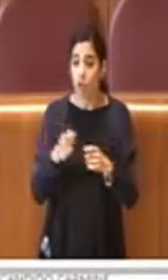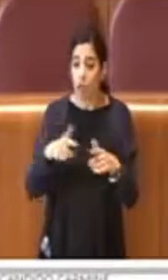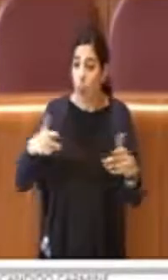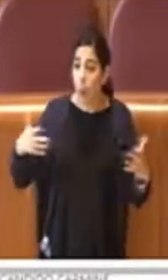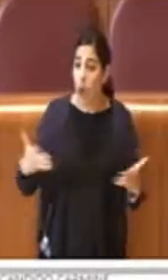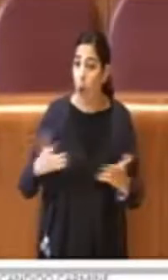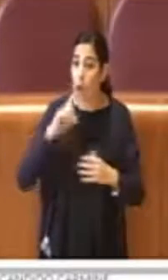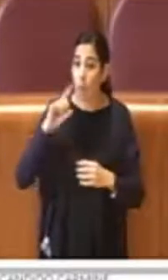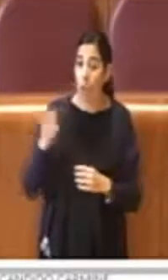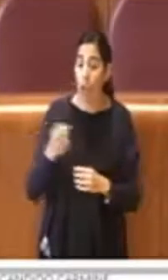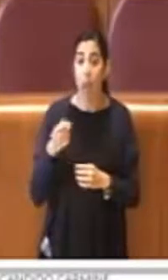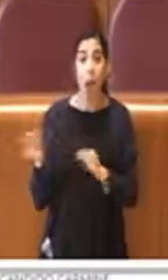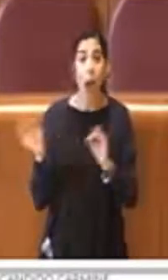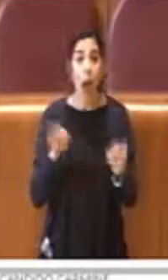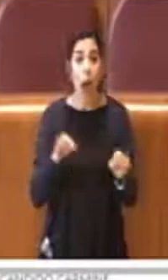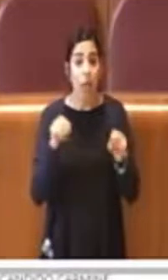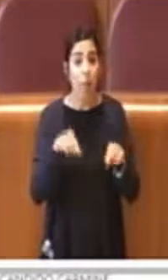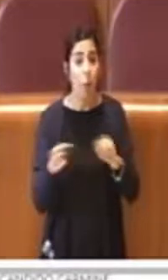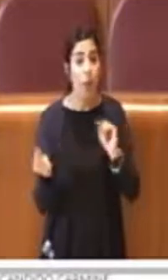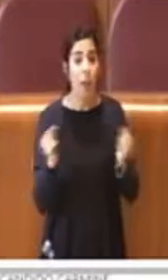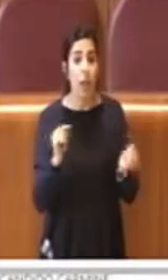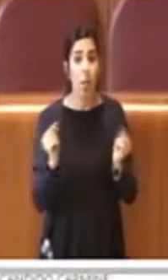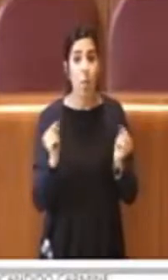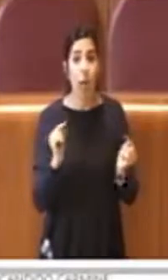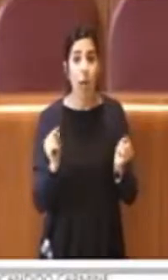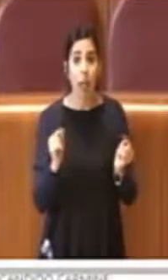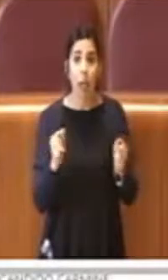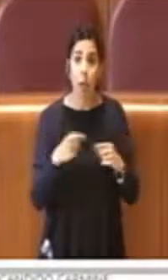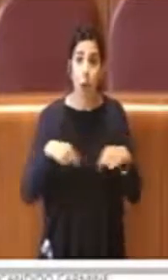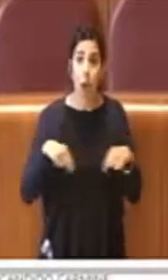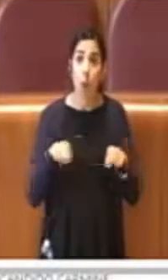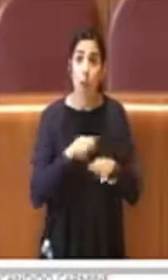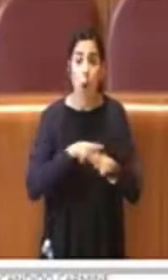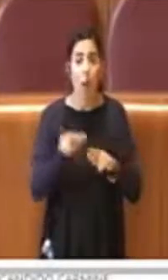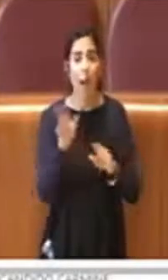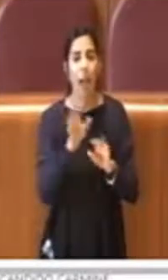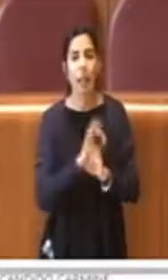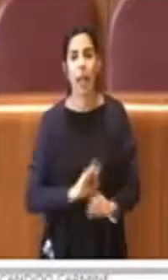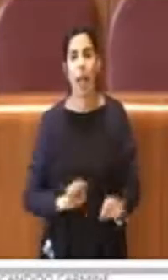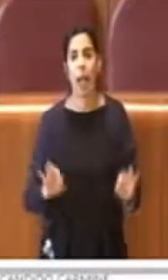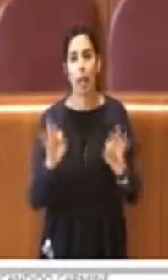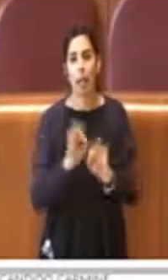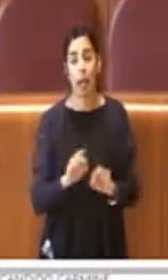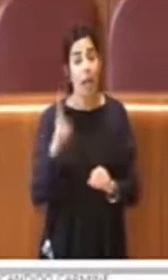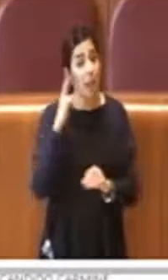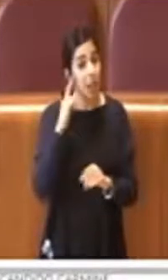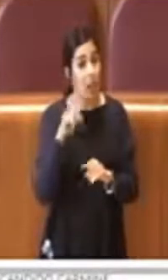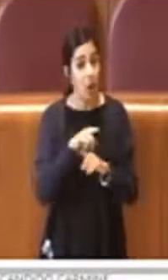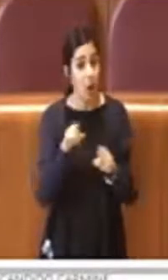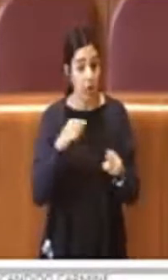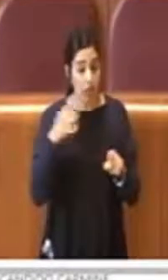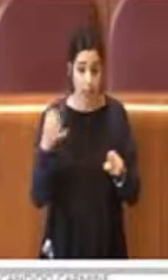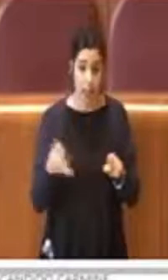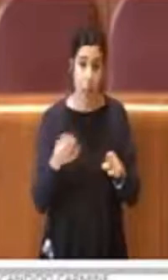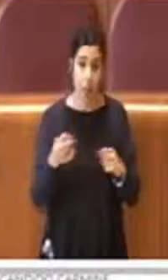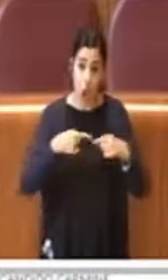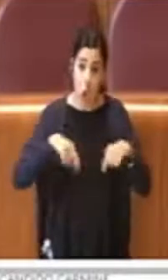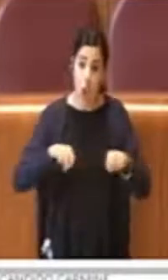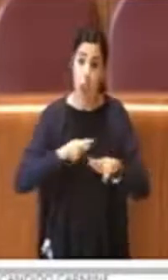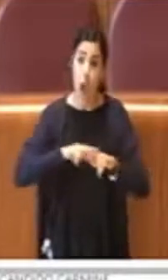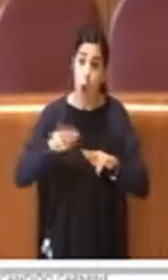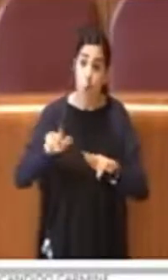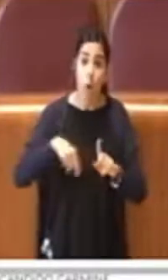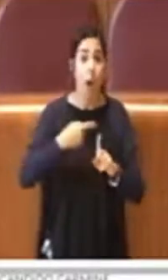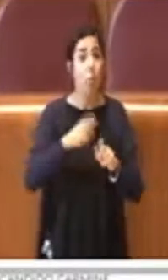Consiglio Comunale. Ricordiamo, ce lo dice anche il nostro Statuto, che il Consiglio Comunale e i consiglieri capitolini, in quanto eletti,